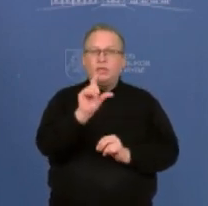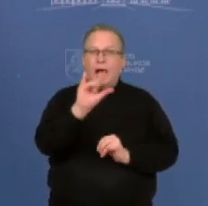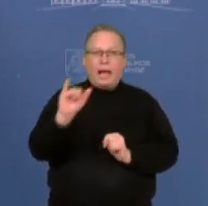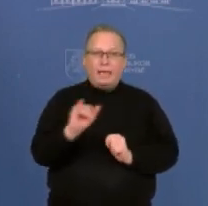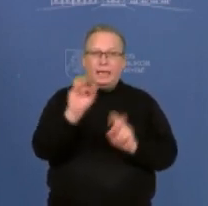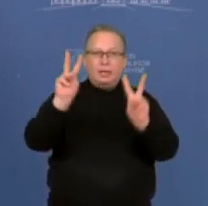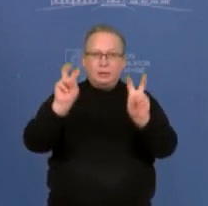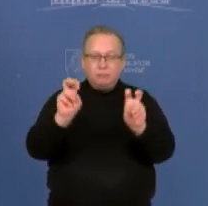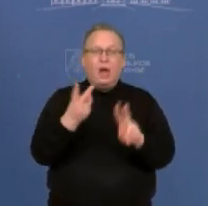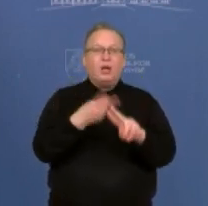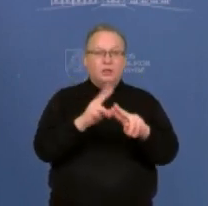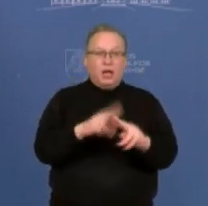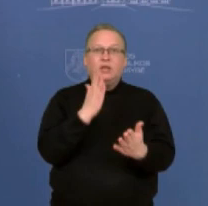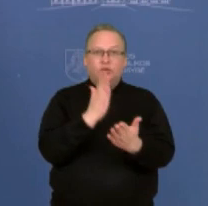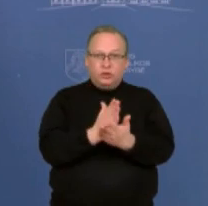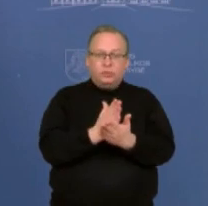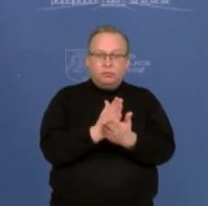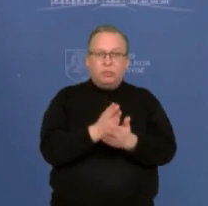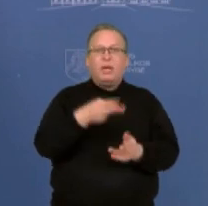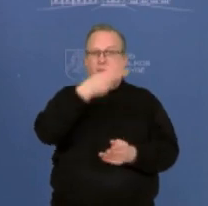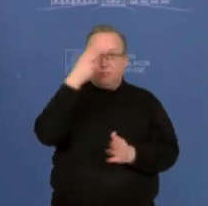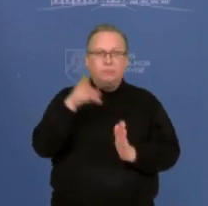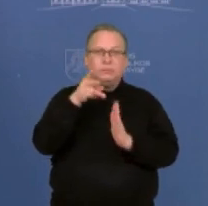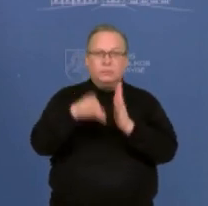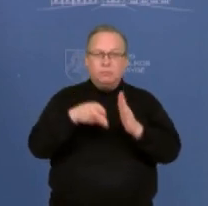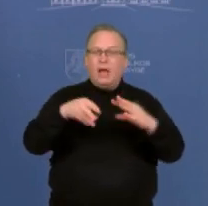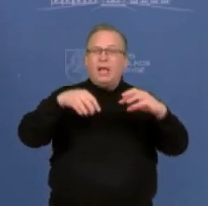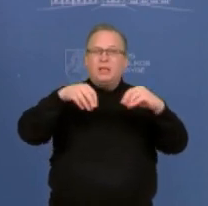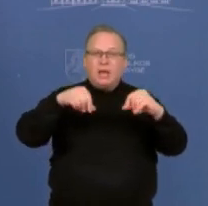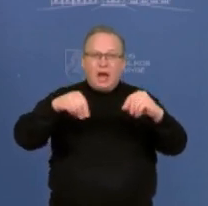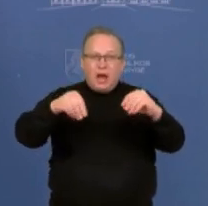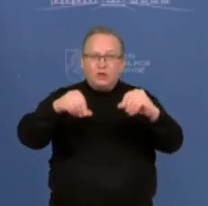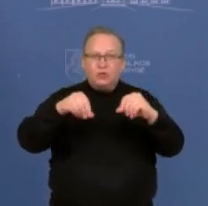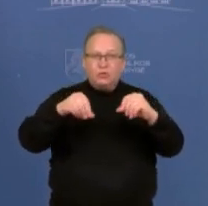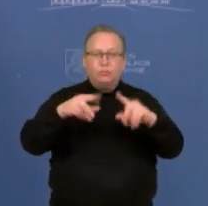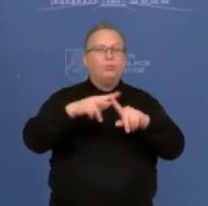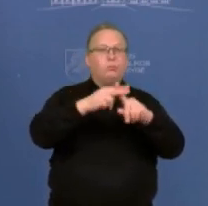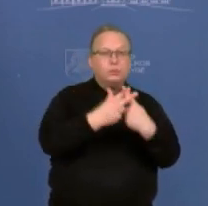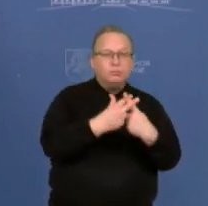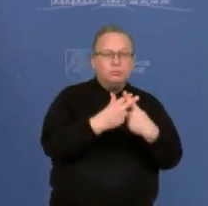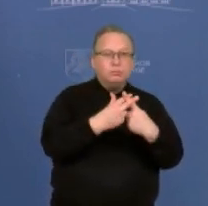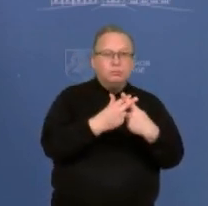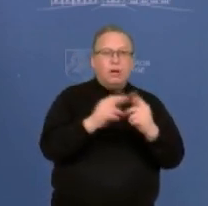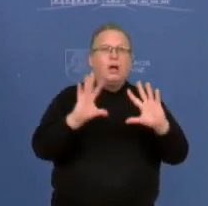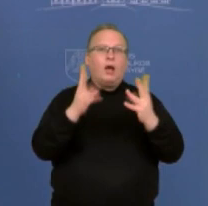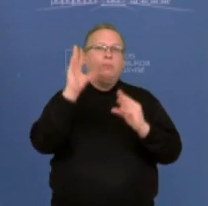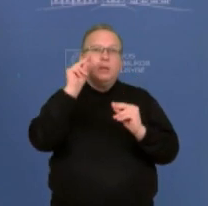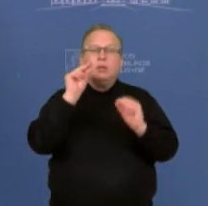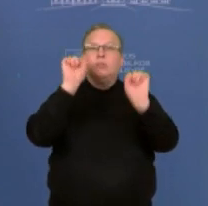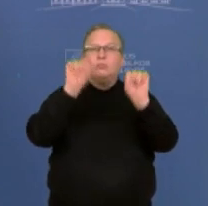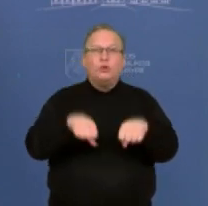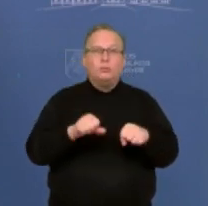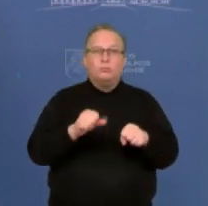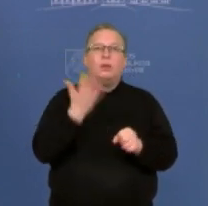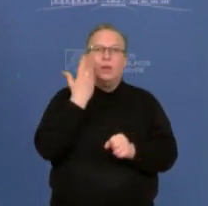Ar tai reiškia, kad ir tranzitas per Lietuvą trašų panašių metų nutrūks? Ar kita data, kada galim tikėtis